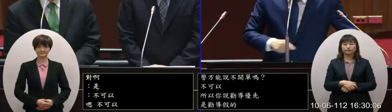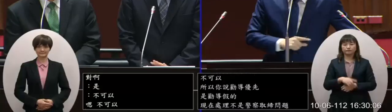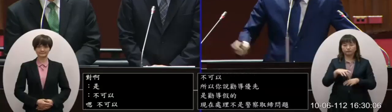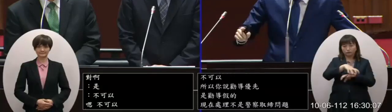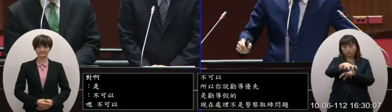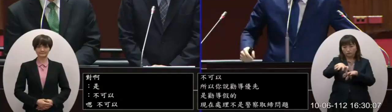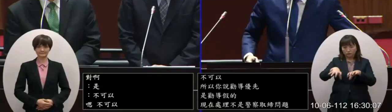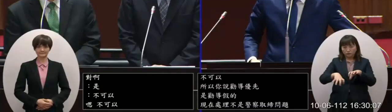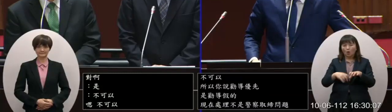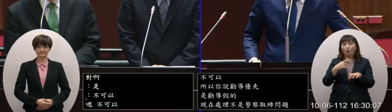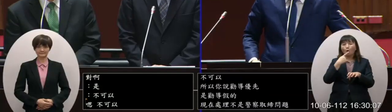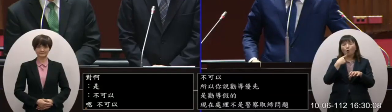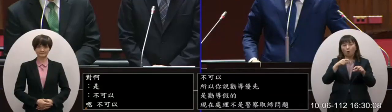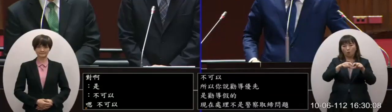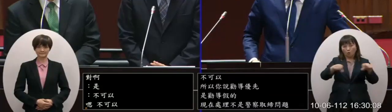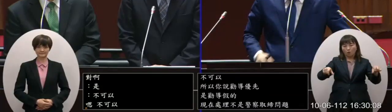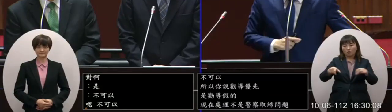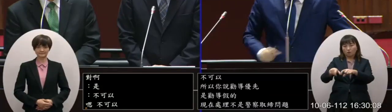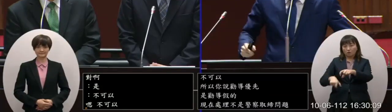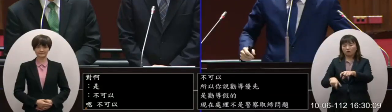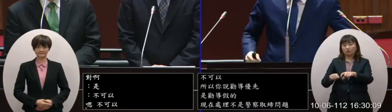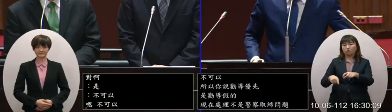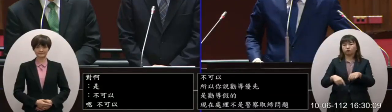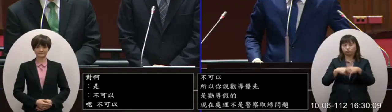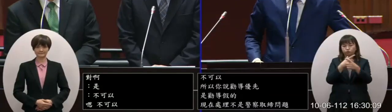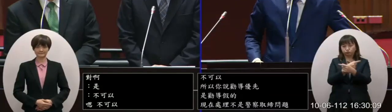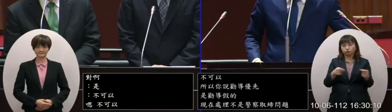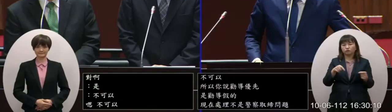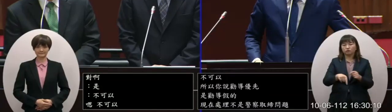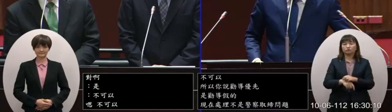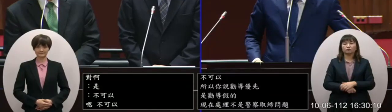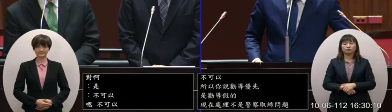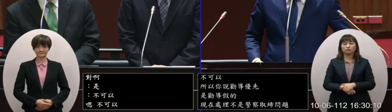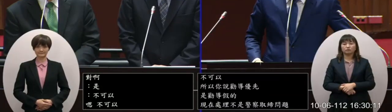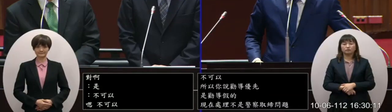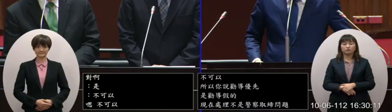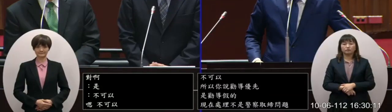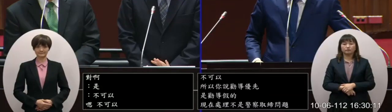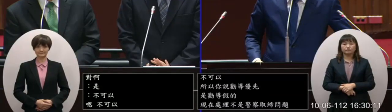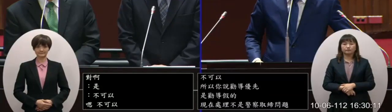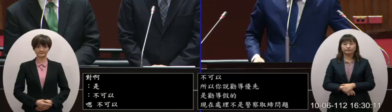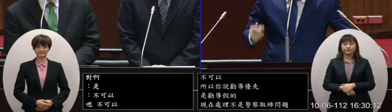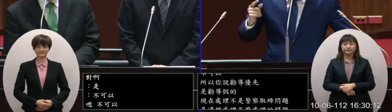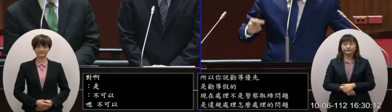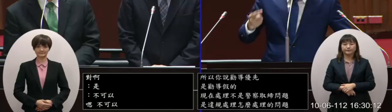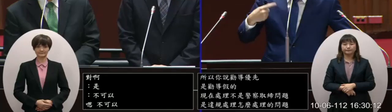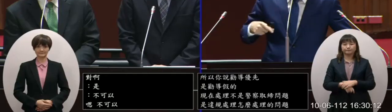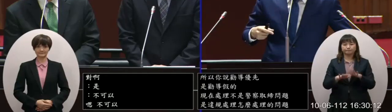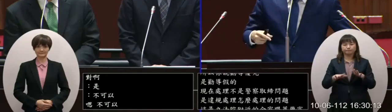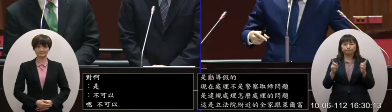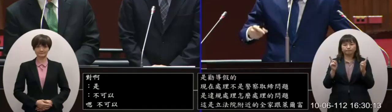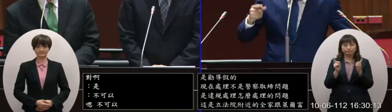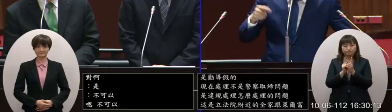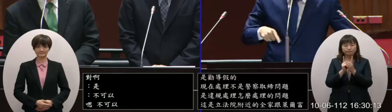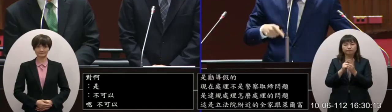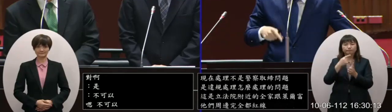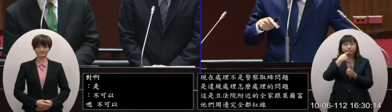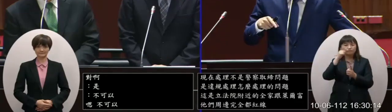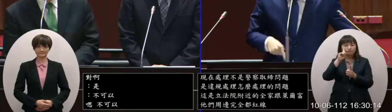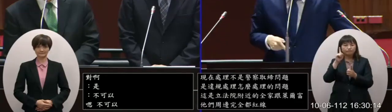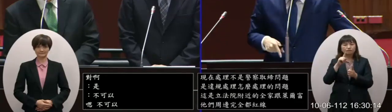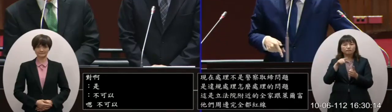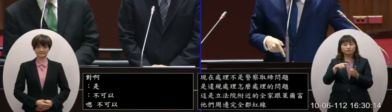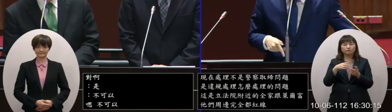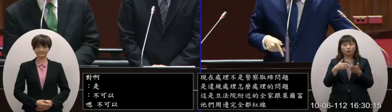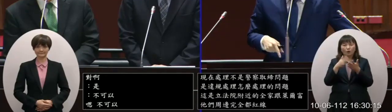他們周邊完全都紅線完全都紅線齁因為我們現在接到很多的程序是所謂